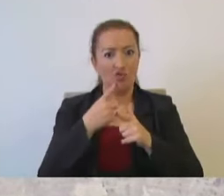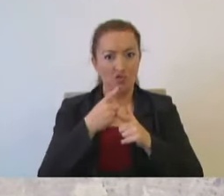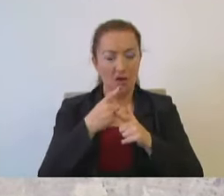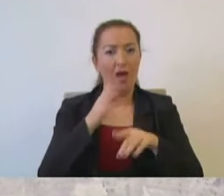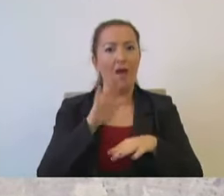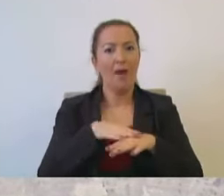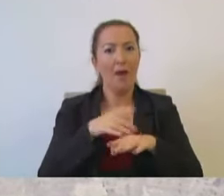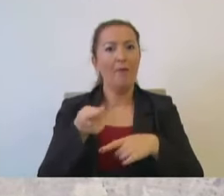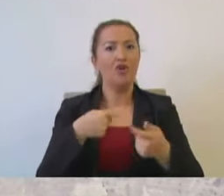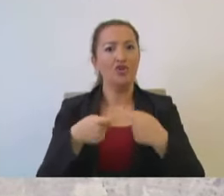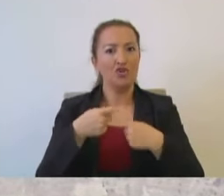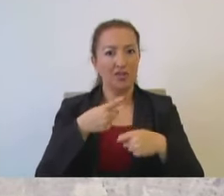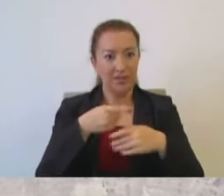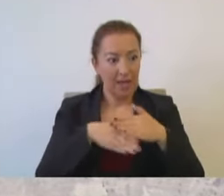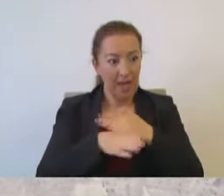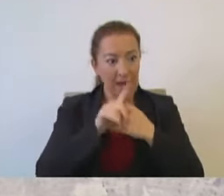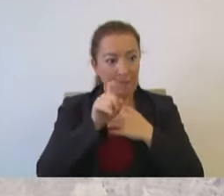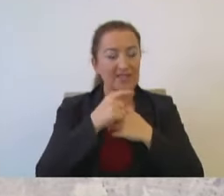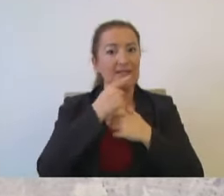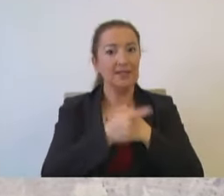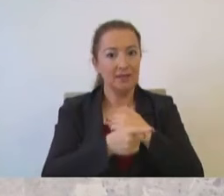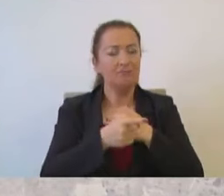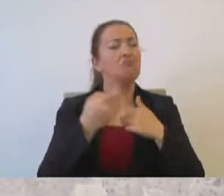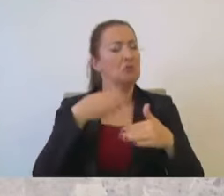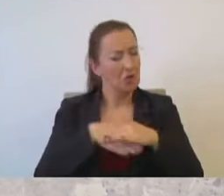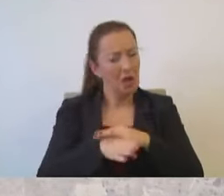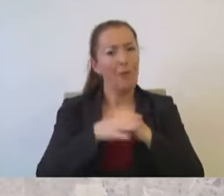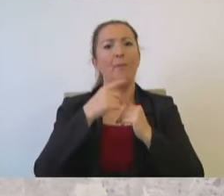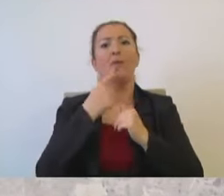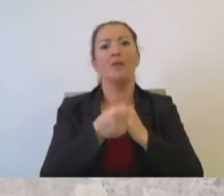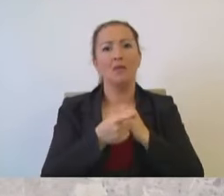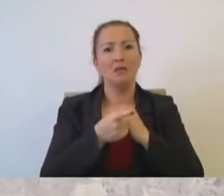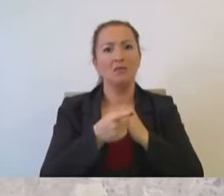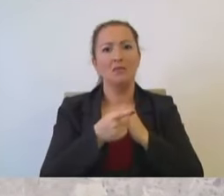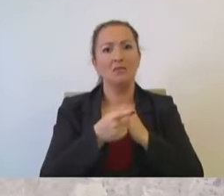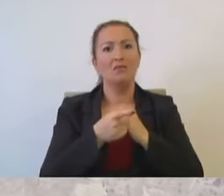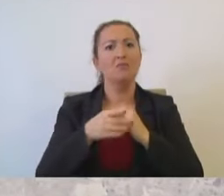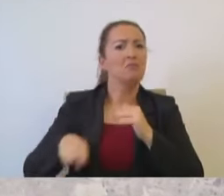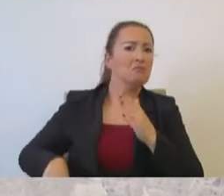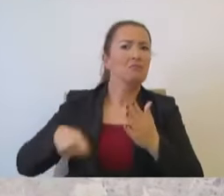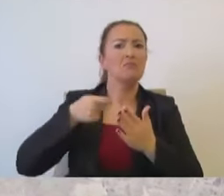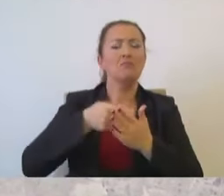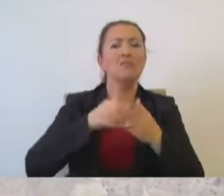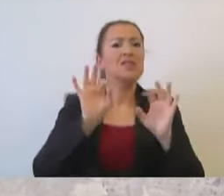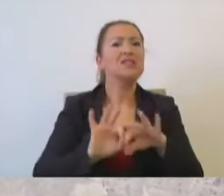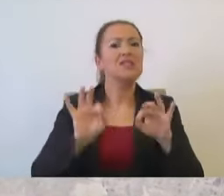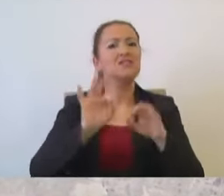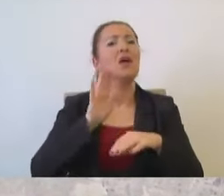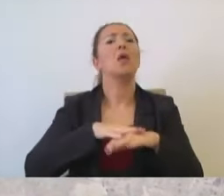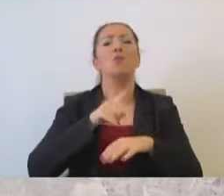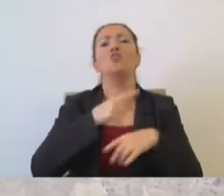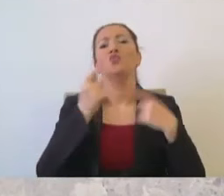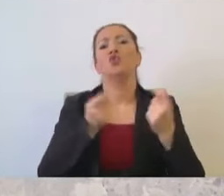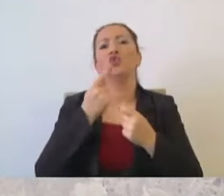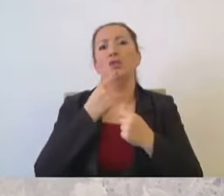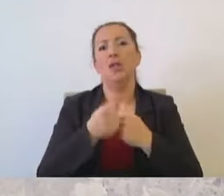yap işlet olarak girer misiniz dedim. Gireriz dediler. Cepten bile para çıkmadan yapılır bu